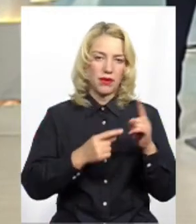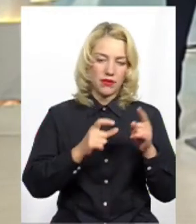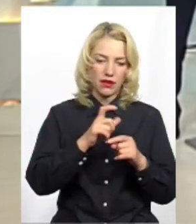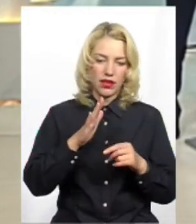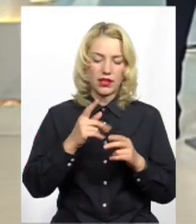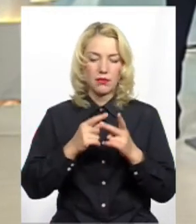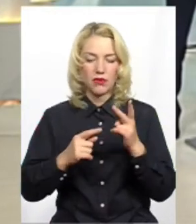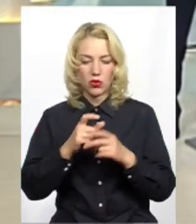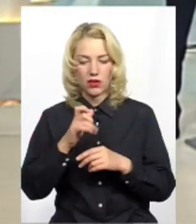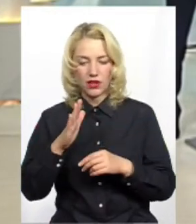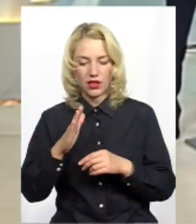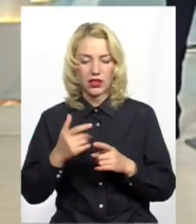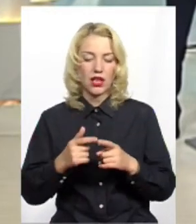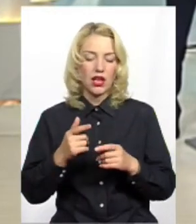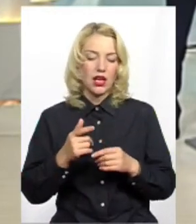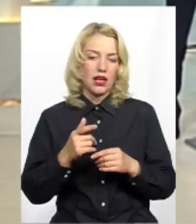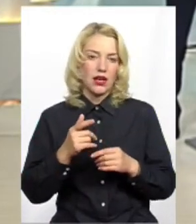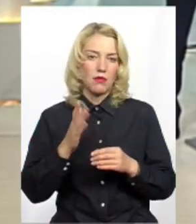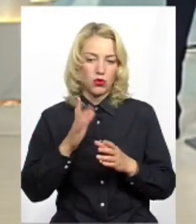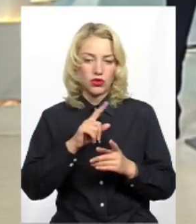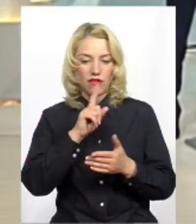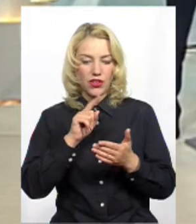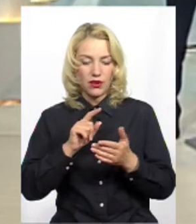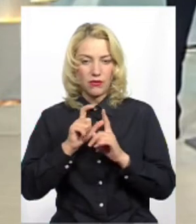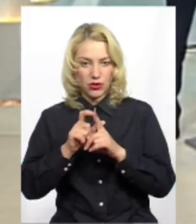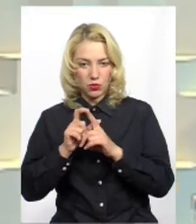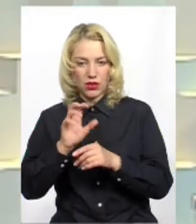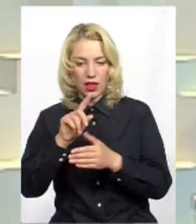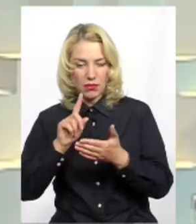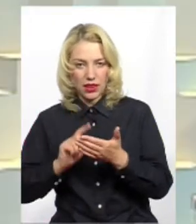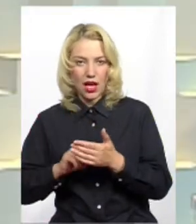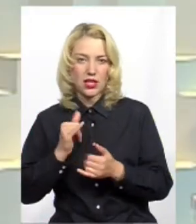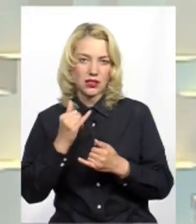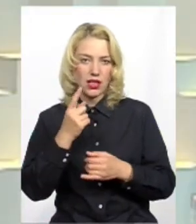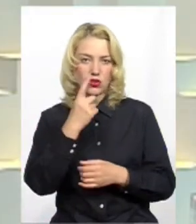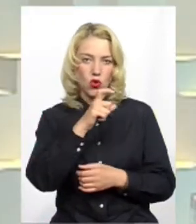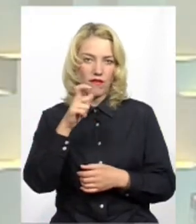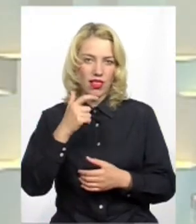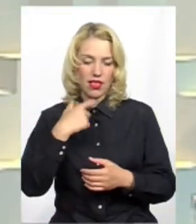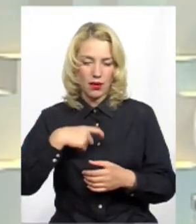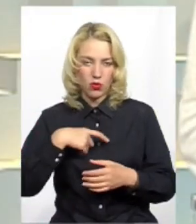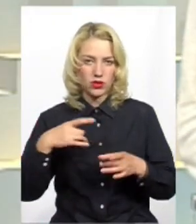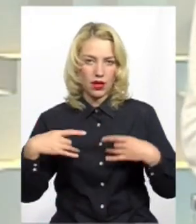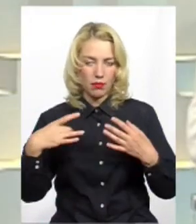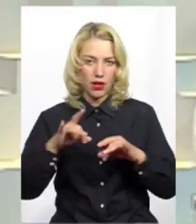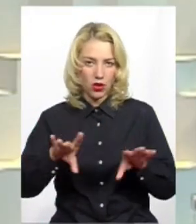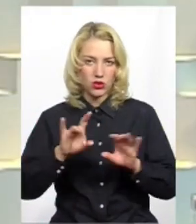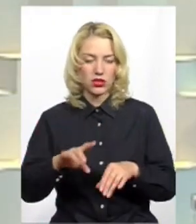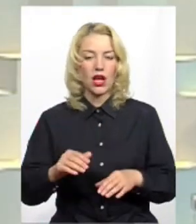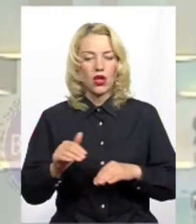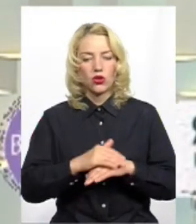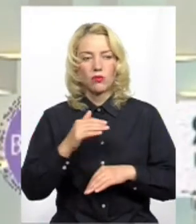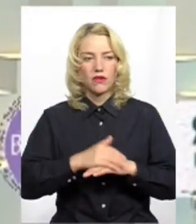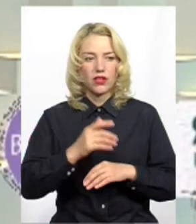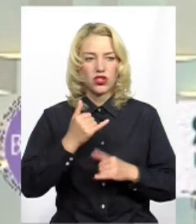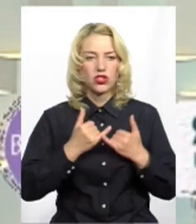спершу маєте хвилину для аргументації свого походу до Верховної Ради. Хвилинка, прошу. Добрий вечір, шановні українці.